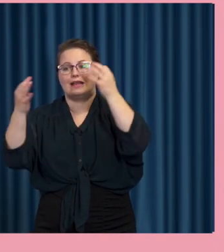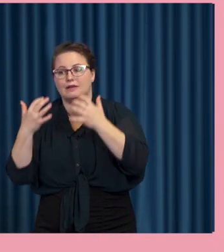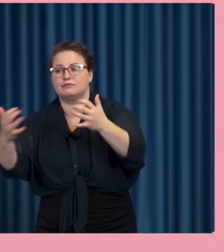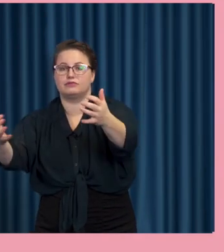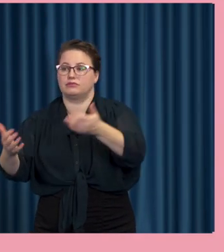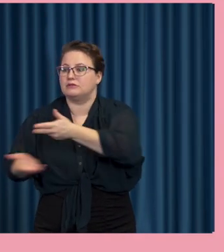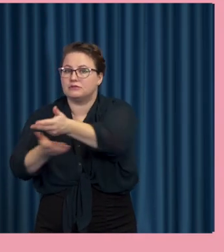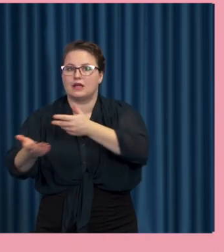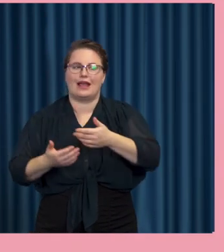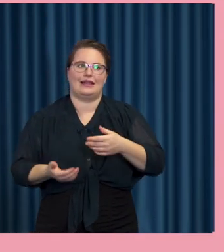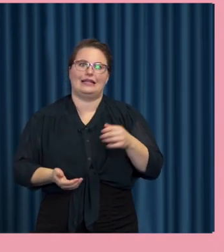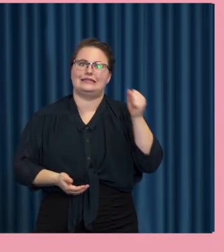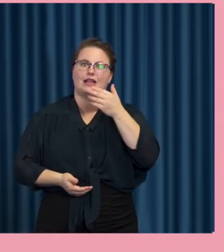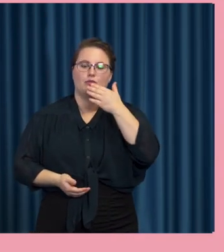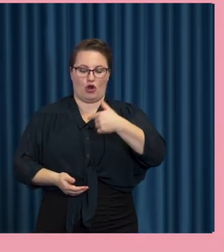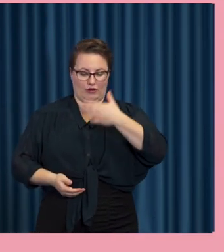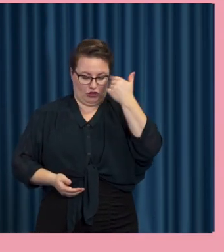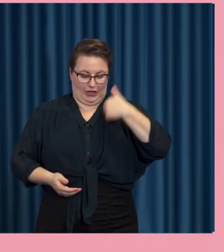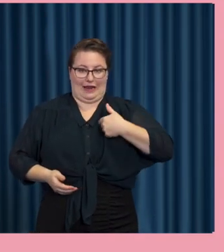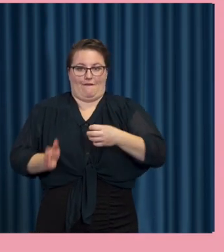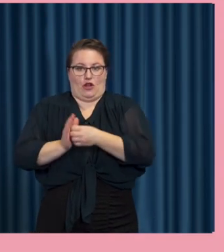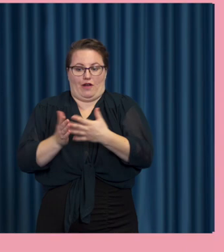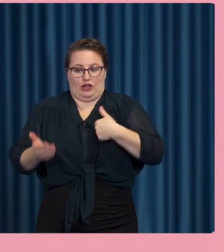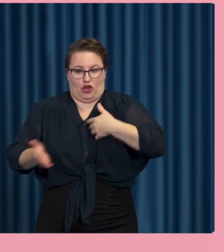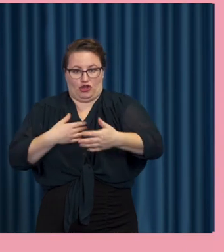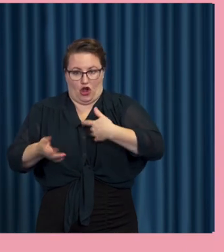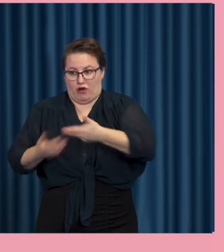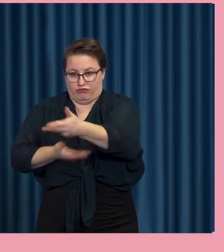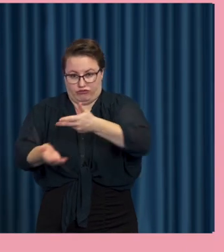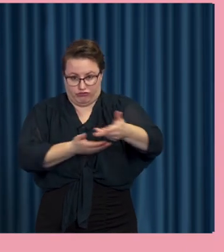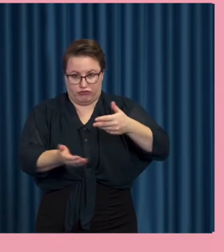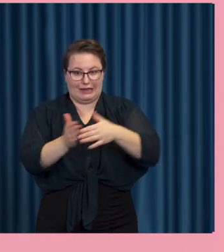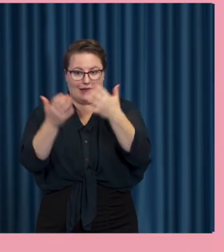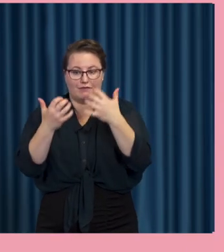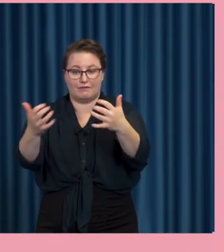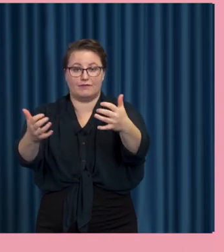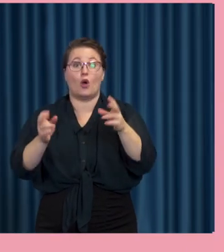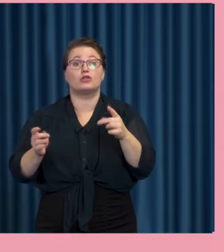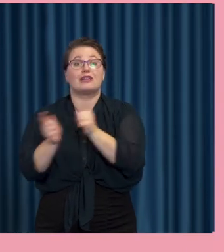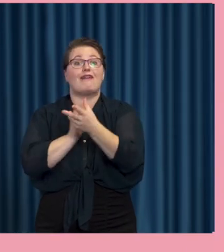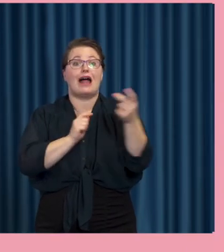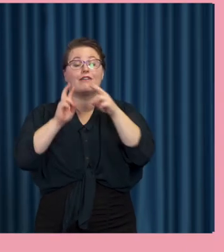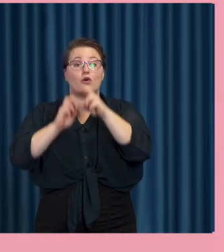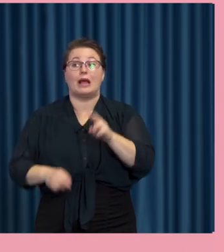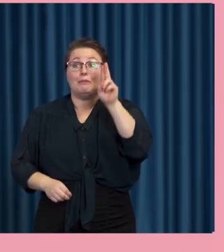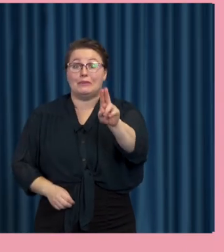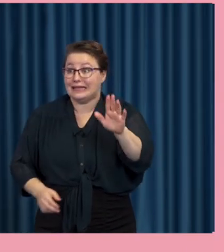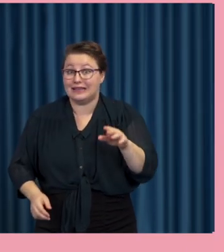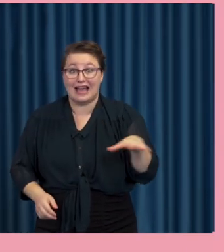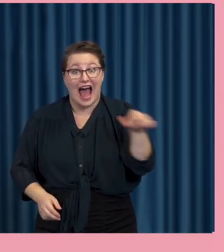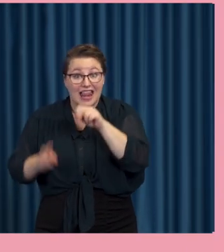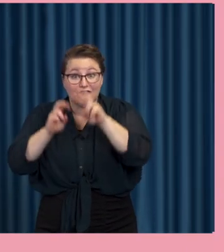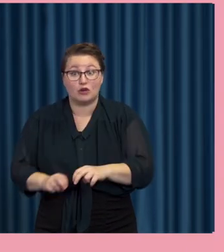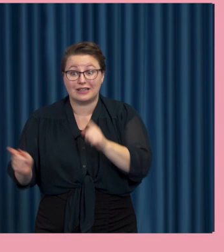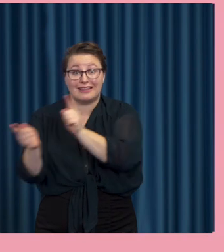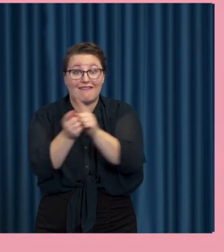mår väldigt bra av att förklara vad vi håller på med och träffa de andra forskarna. För man kan ju tro att alla forskare snackar med varandra. Det gör vi absolut inte. Det är väldigt